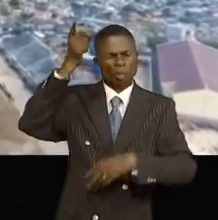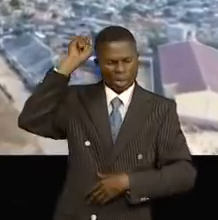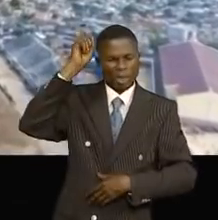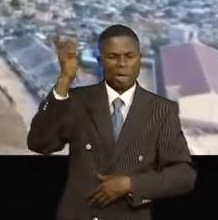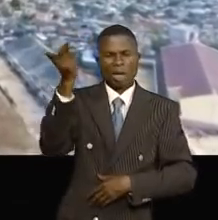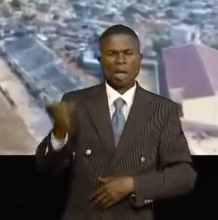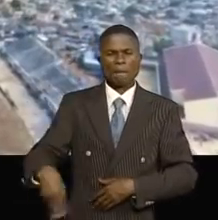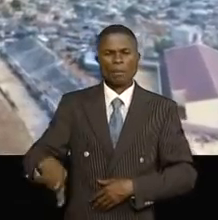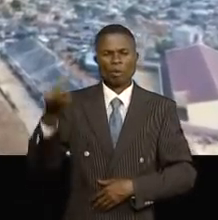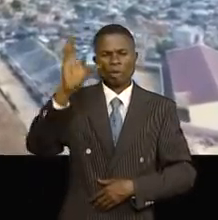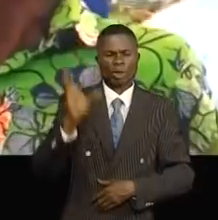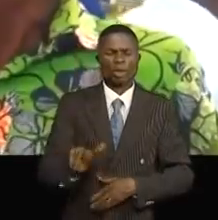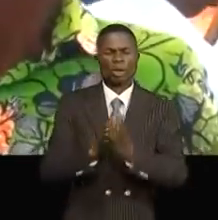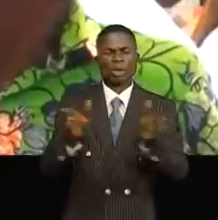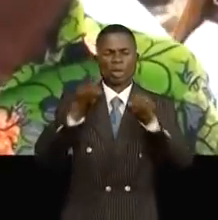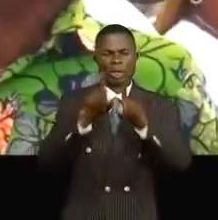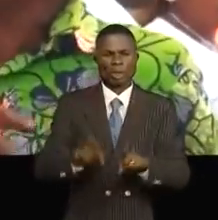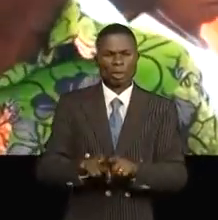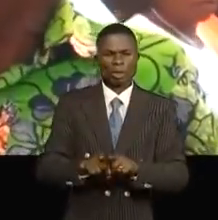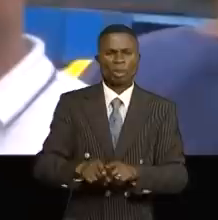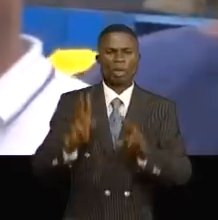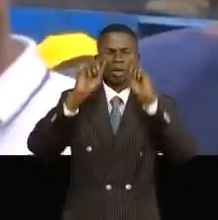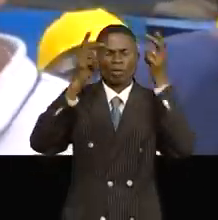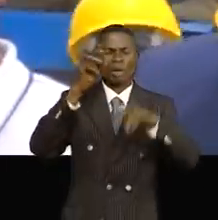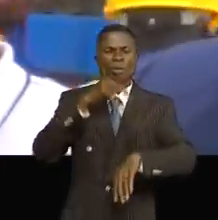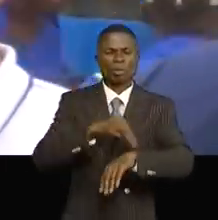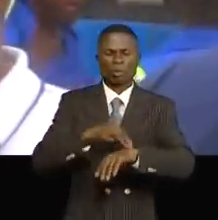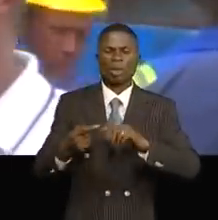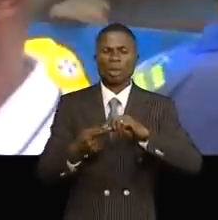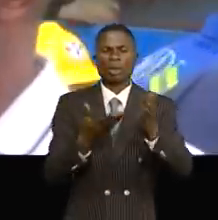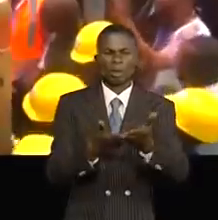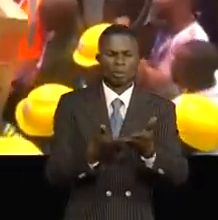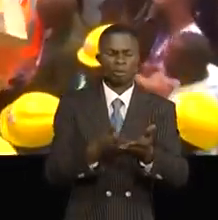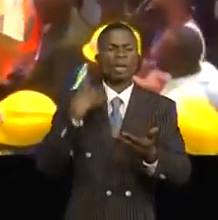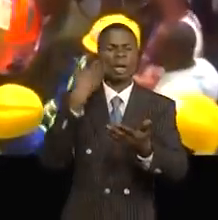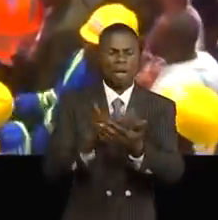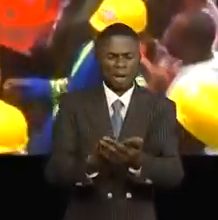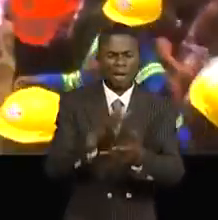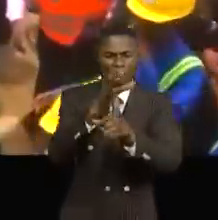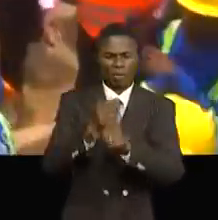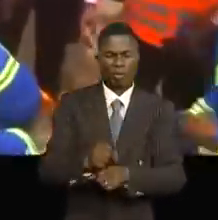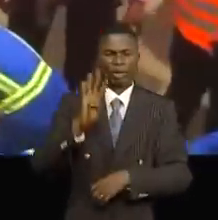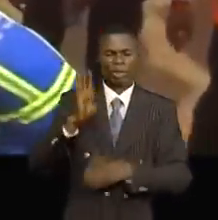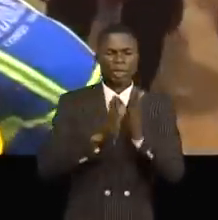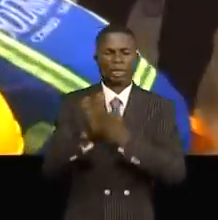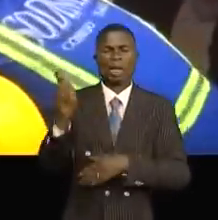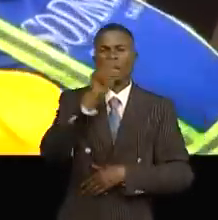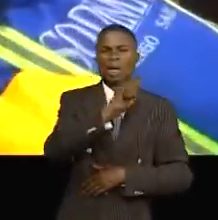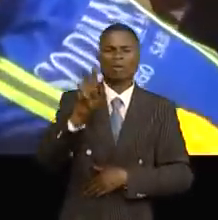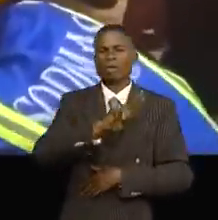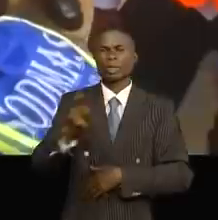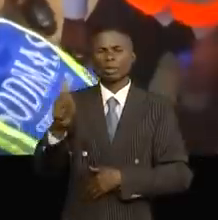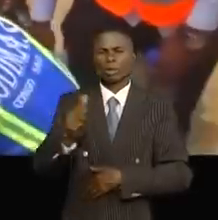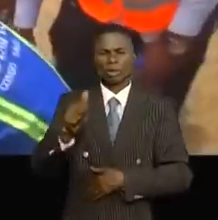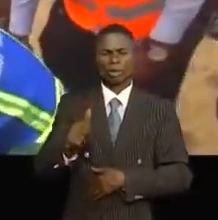la province du Congo central en général et celles de la ville de Matadi en particulier, viennent d'être réceptionnées ce jeudi 15 avril 2021